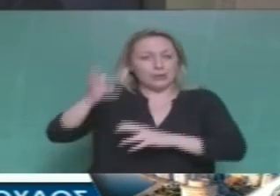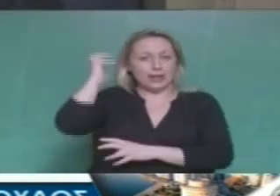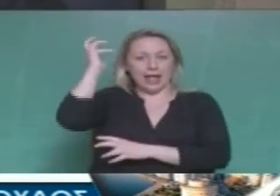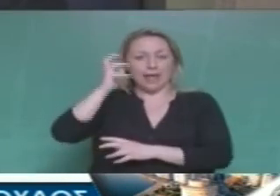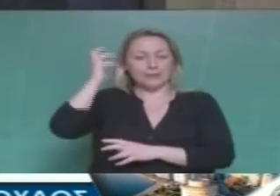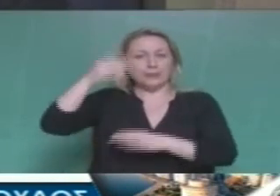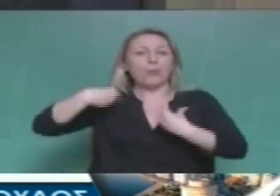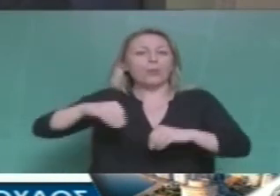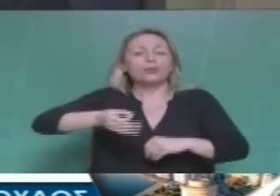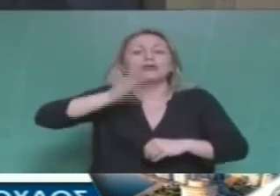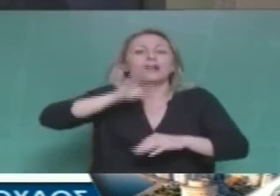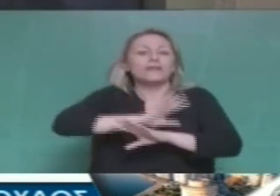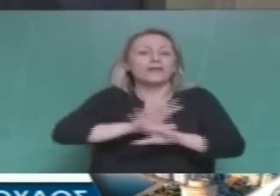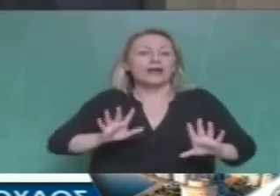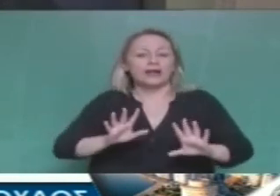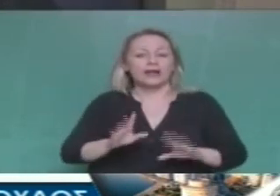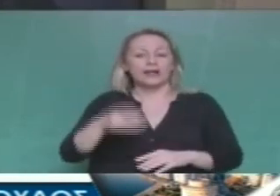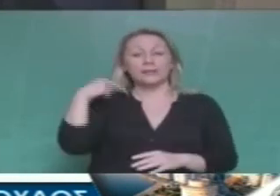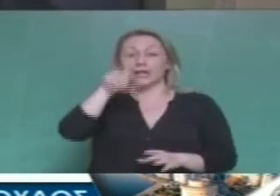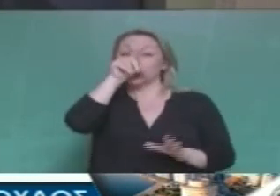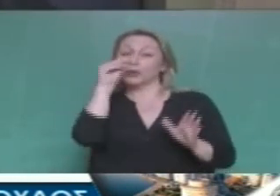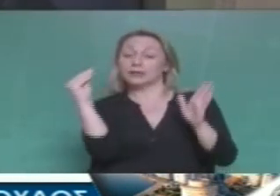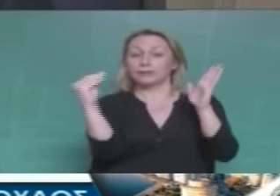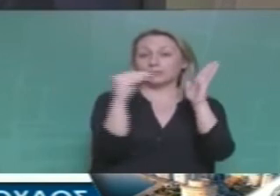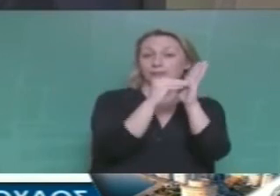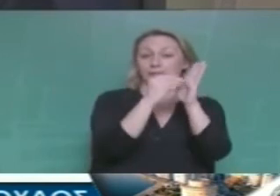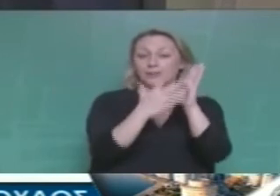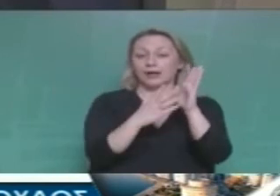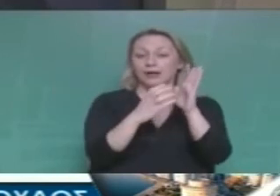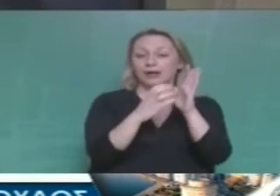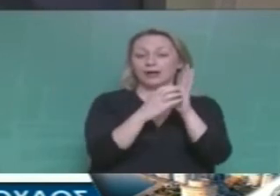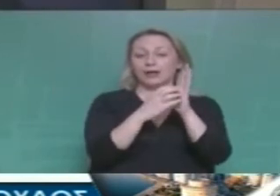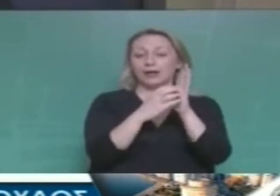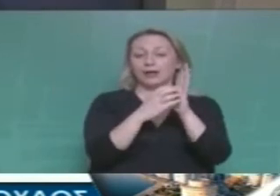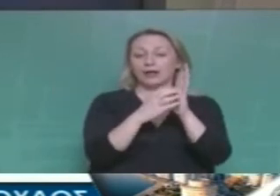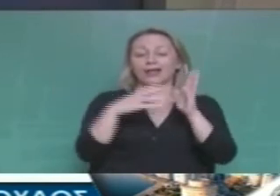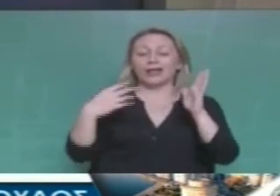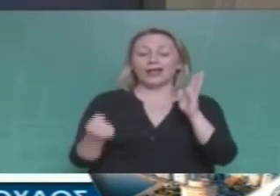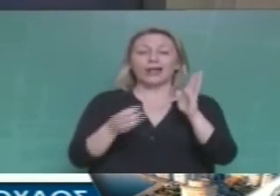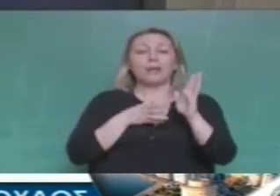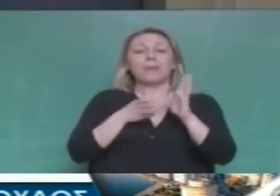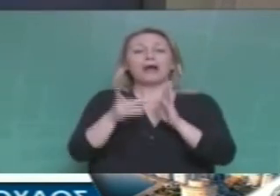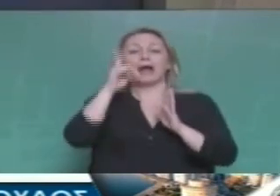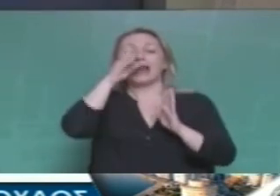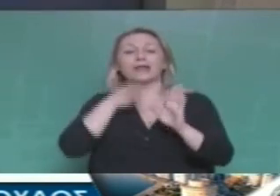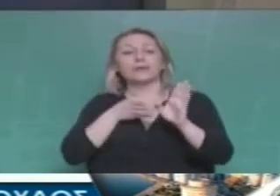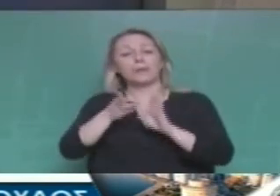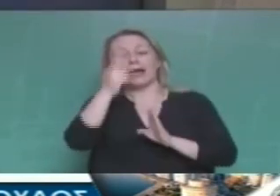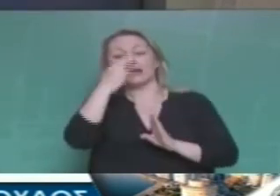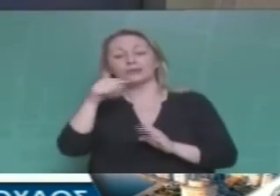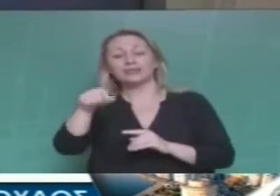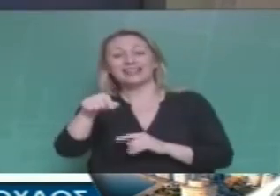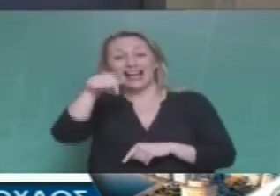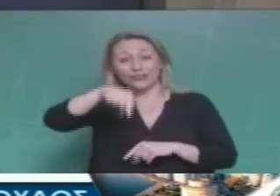τελευταία σε ένα tweet μας έλεγε καλά πήγαν λέει και κάποιοι να ζητές στη Λέσβο και τι έγινε αυτός είναι επίσημος